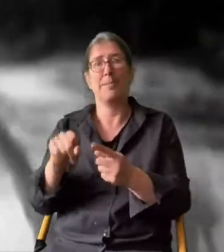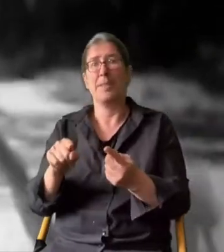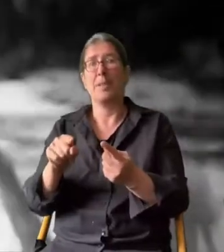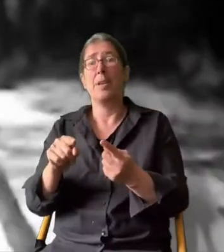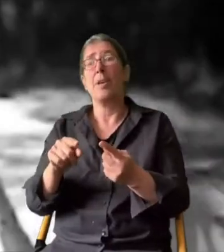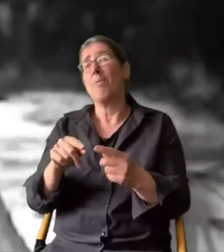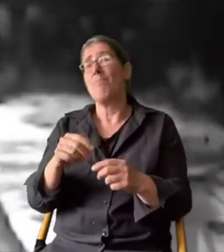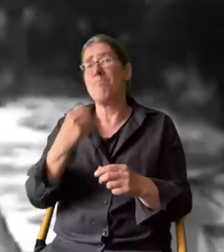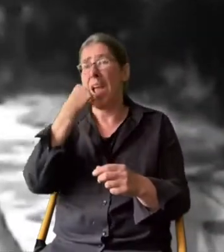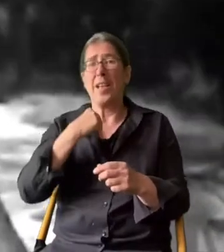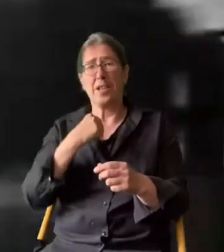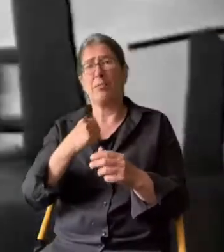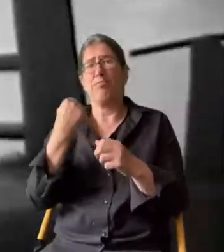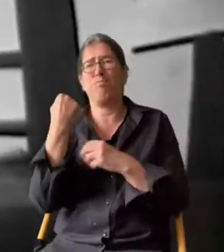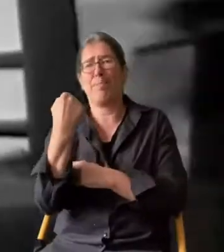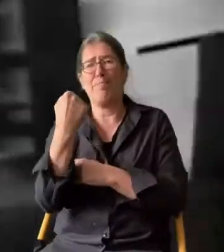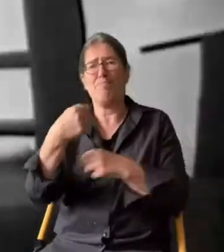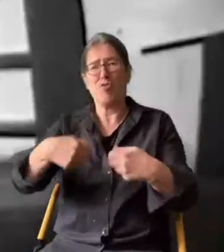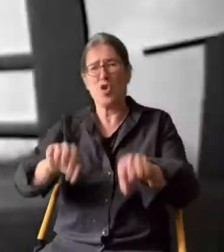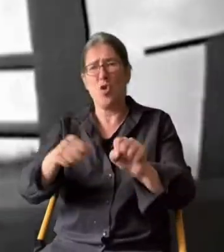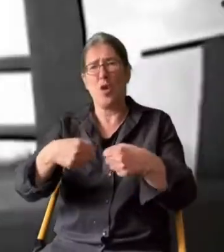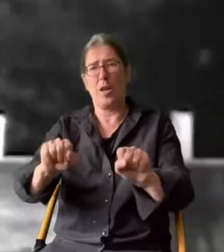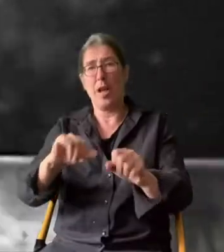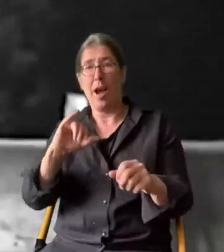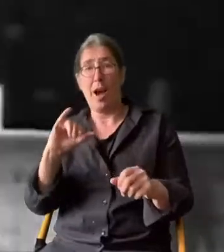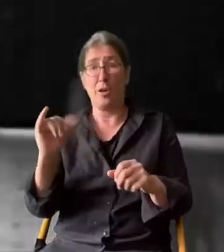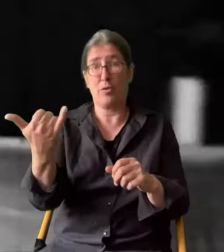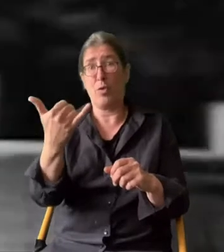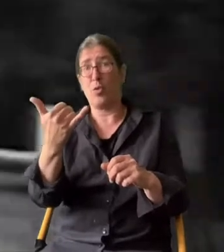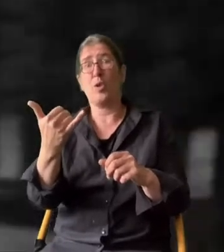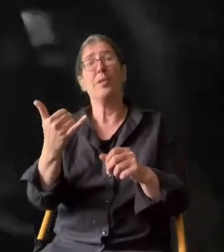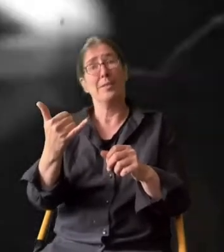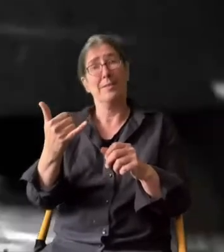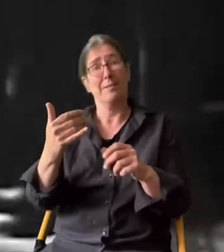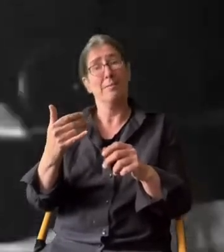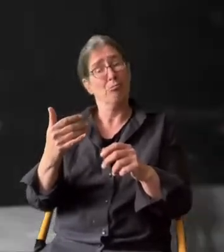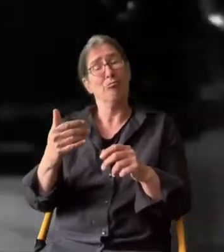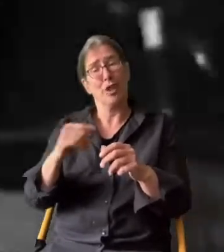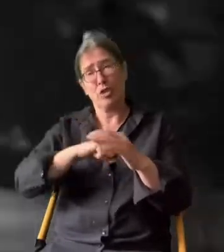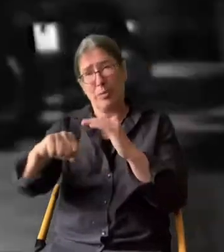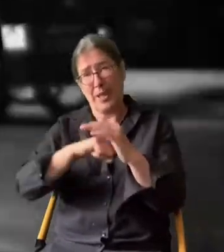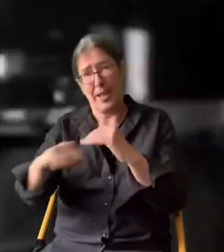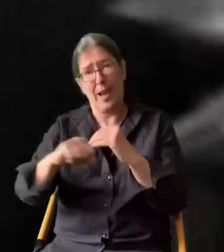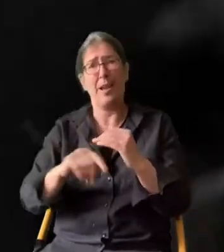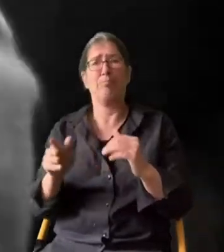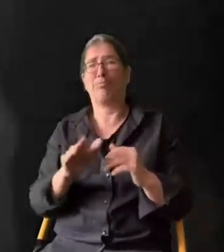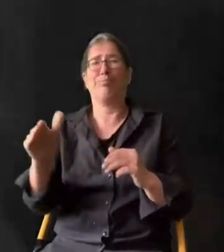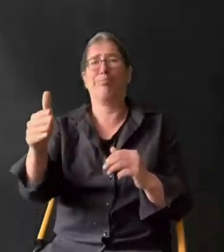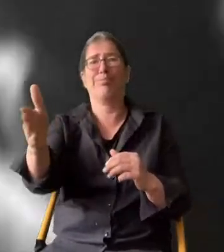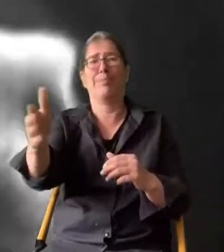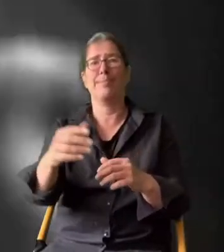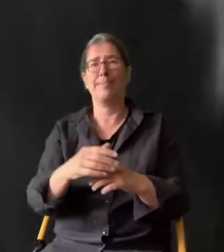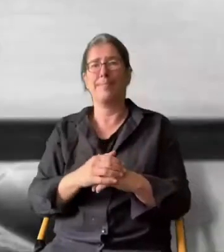PS-starke Motorräder machen die Straßen unsicher. Ausflug ins Grüne mit Geschwindigkeitsrausch.